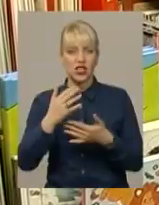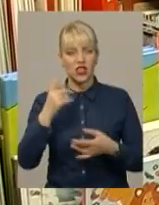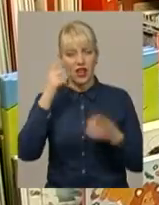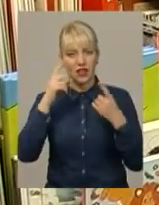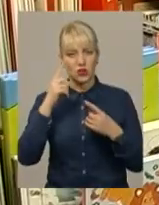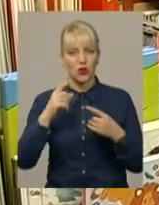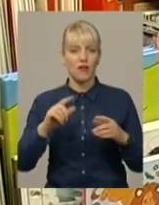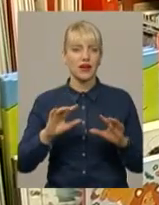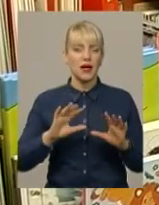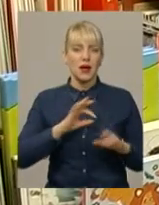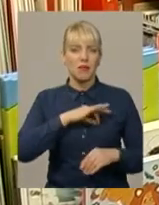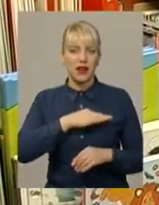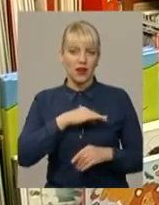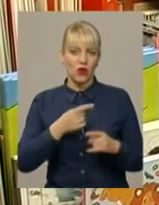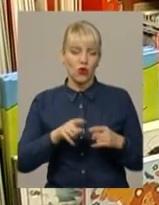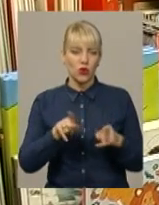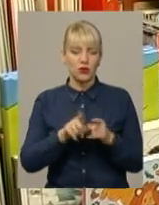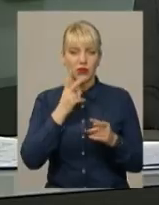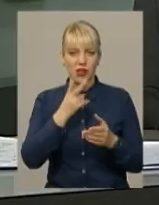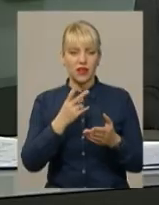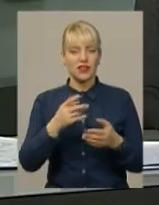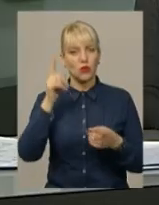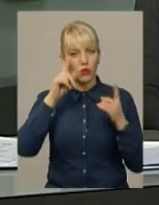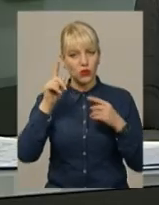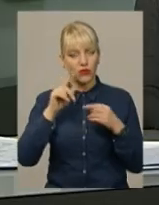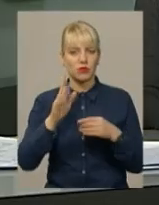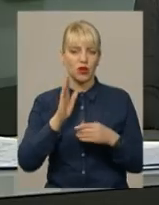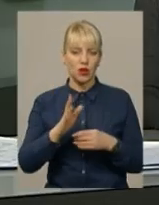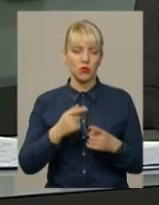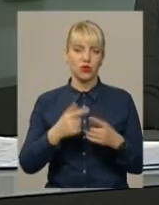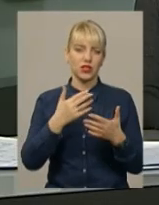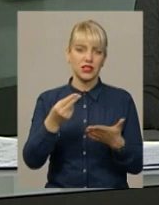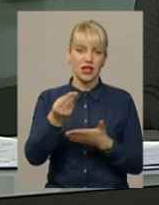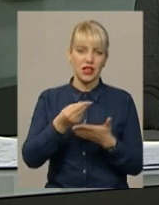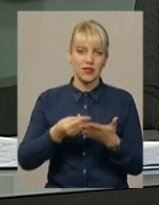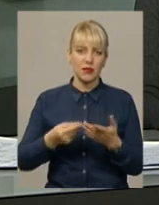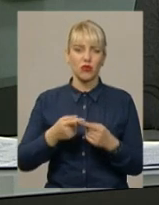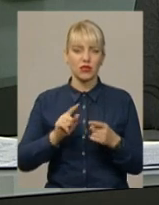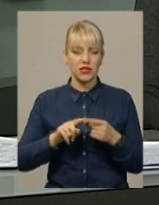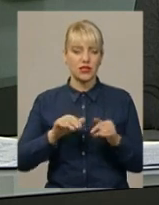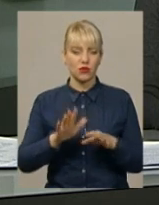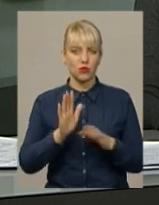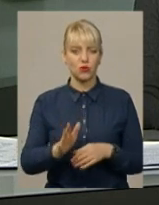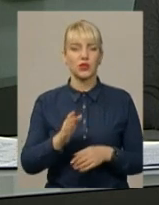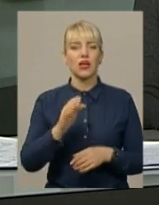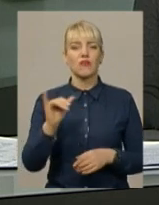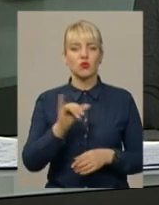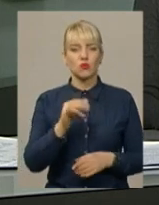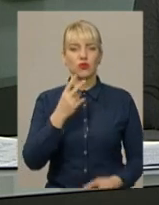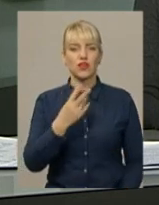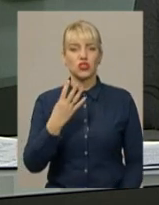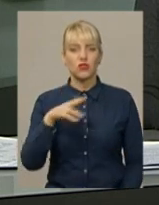Переглянуть мультфільм за мотивами книжки та навіть стануть печерними розмалюками. Захід відбудеться у суботу, 24 лютого.